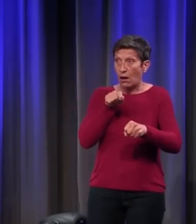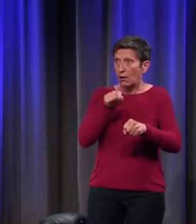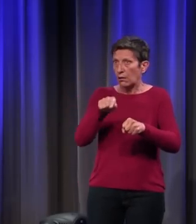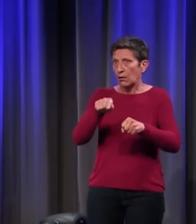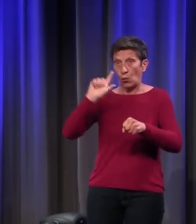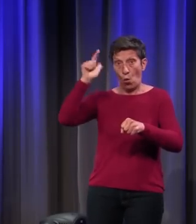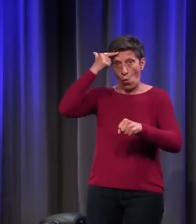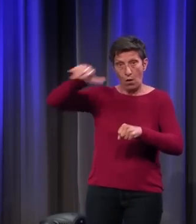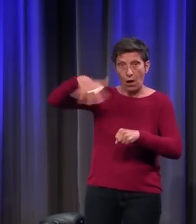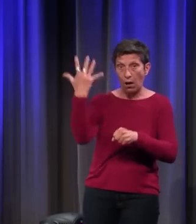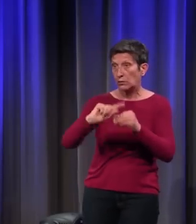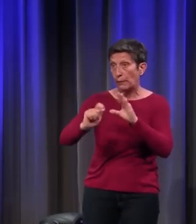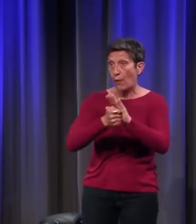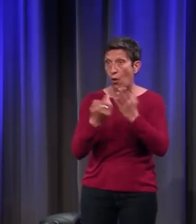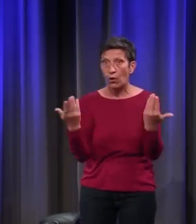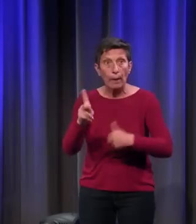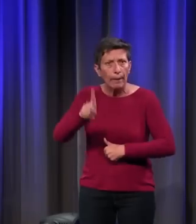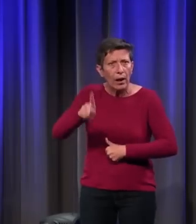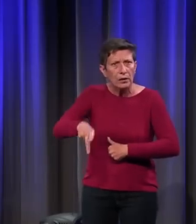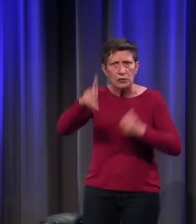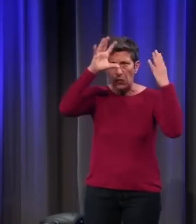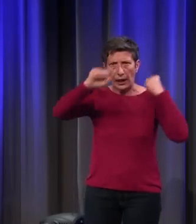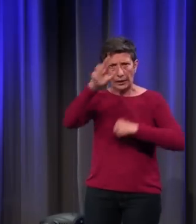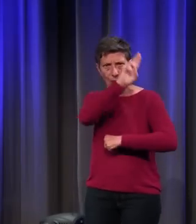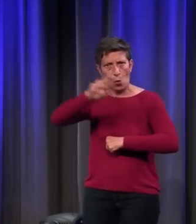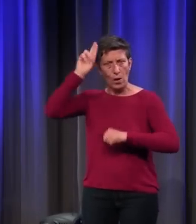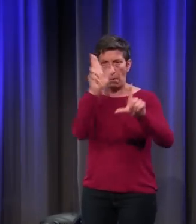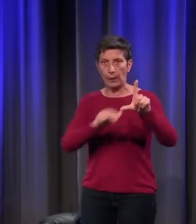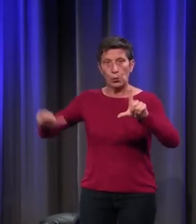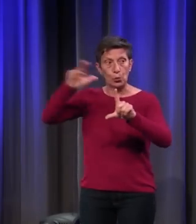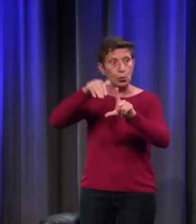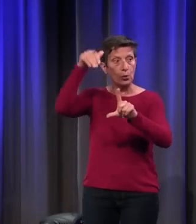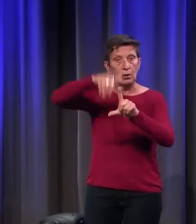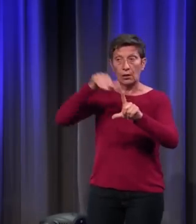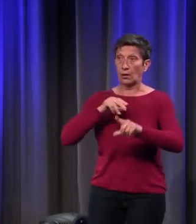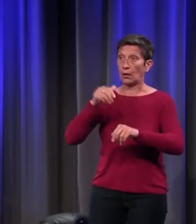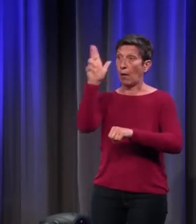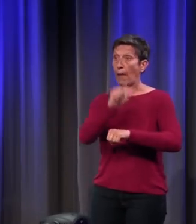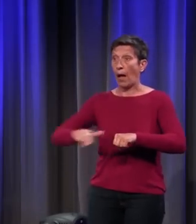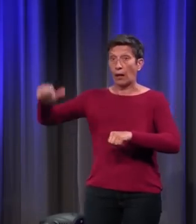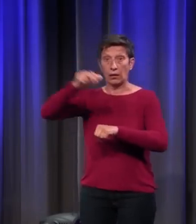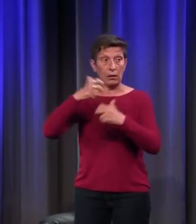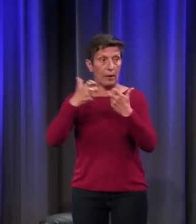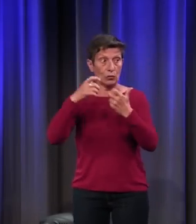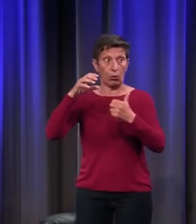XV, à Paris, à l'Académie royale de peinture, un grand peintre comme Oudry, qui est un peintre